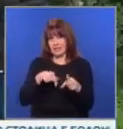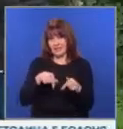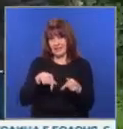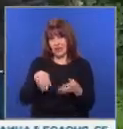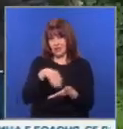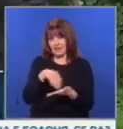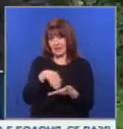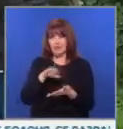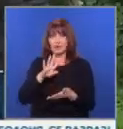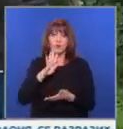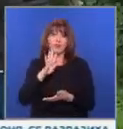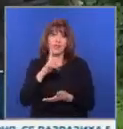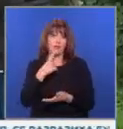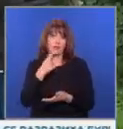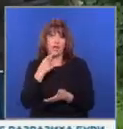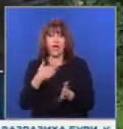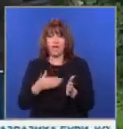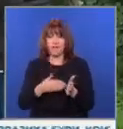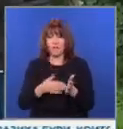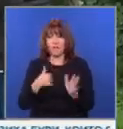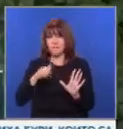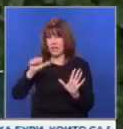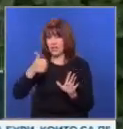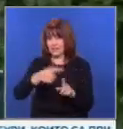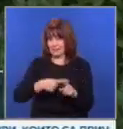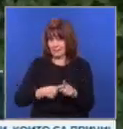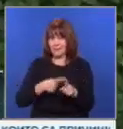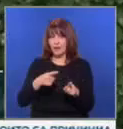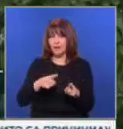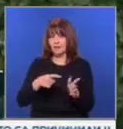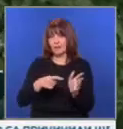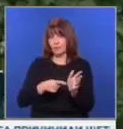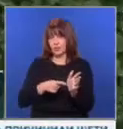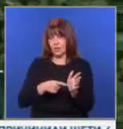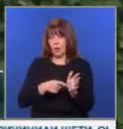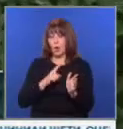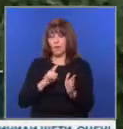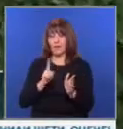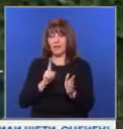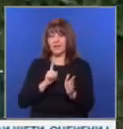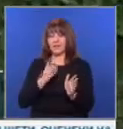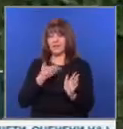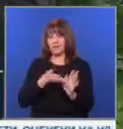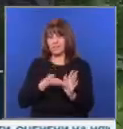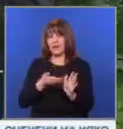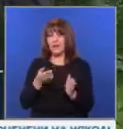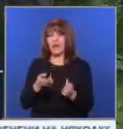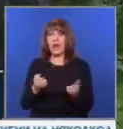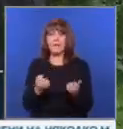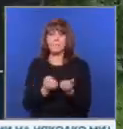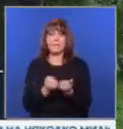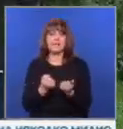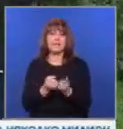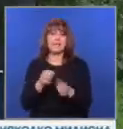адрес от 4 години. Въпреки, че има 6 месеца, това според закона не и дава право да гласува на местни избори, ако няма